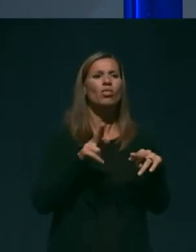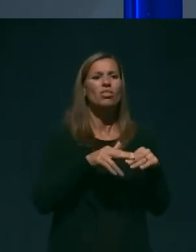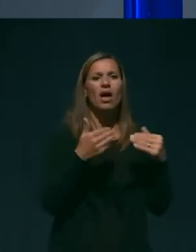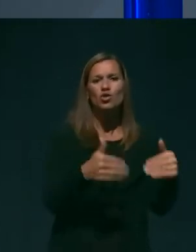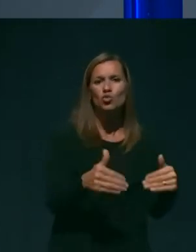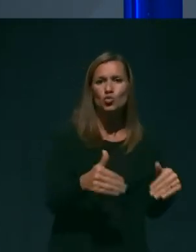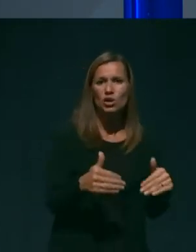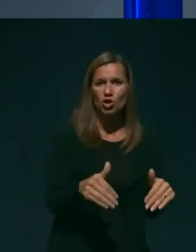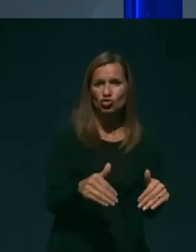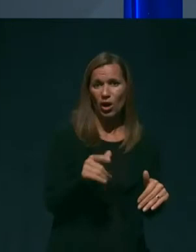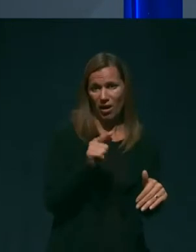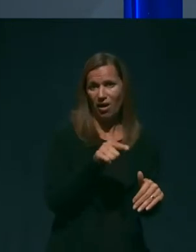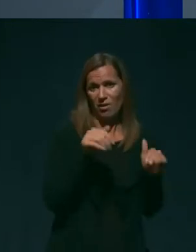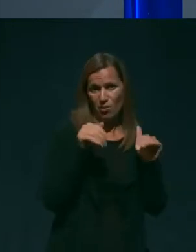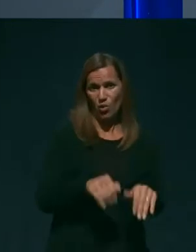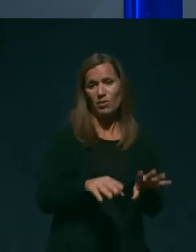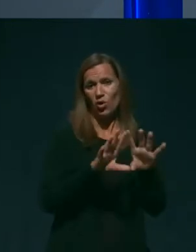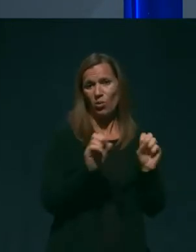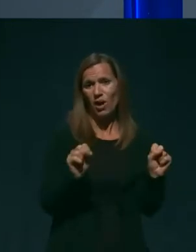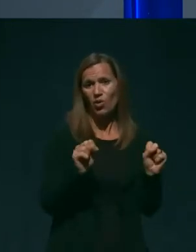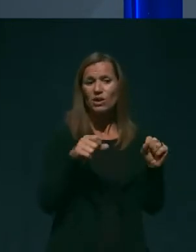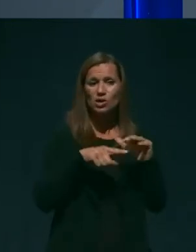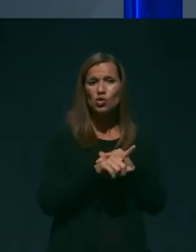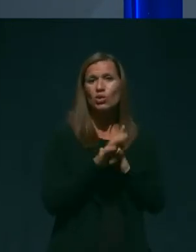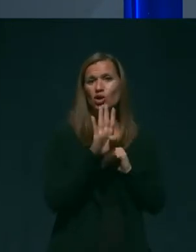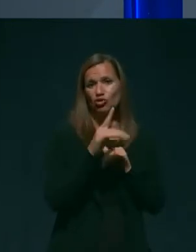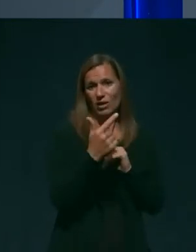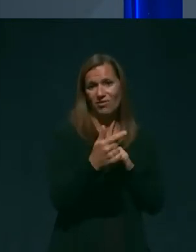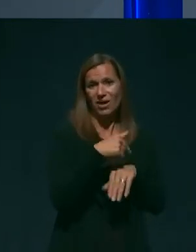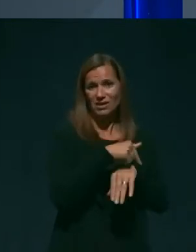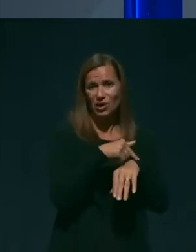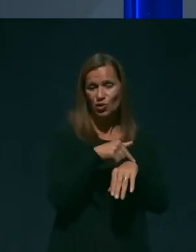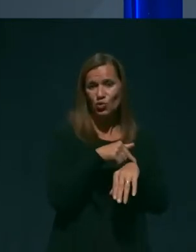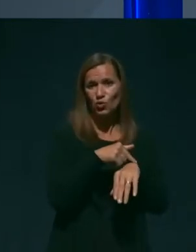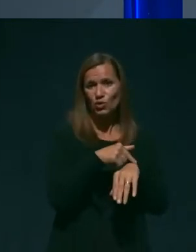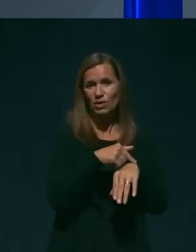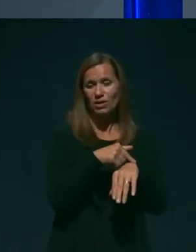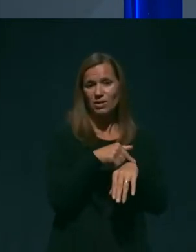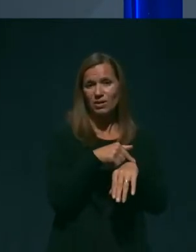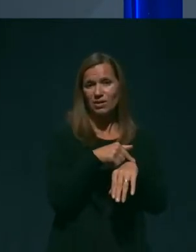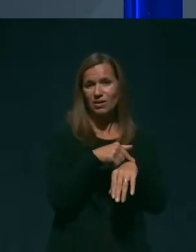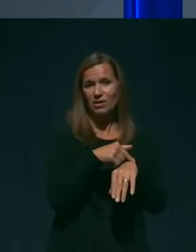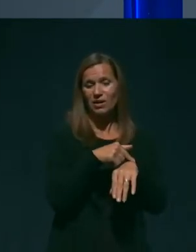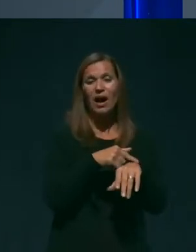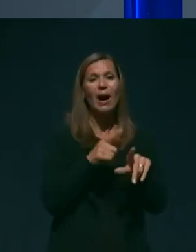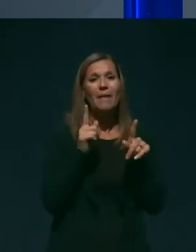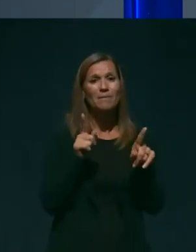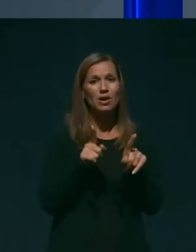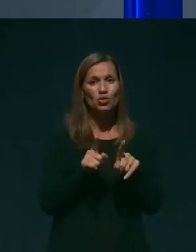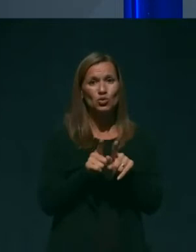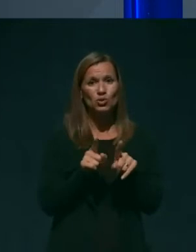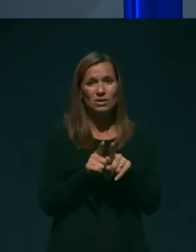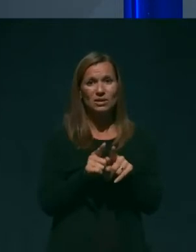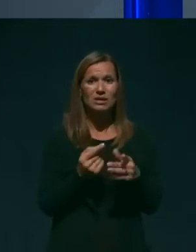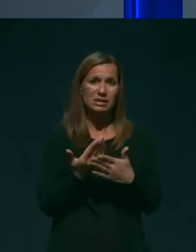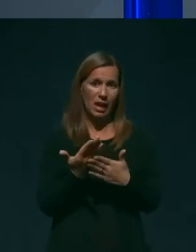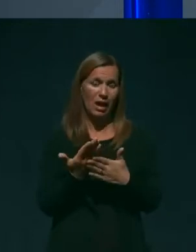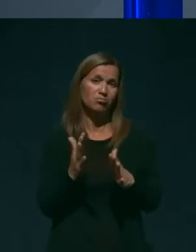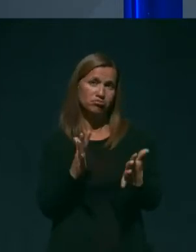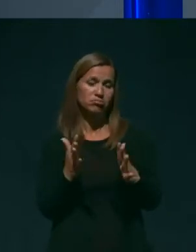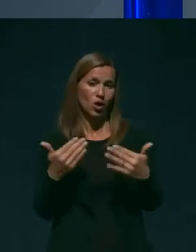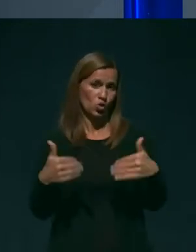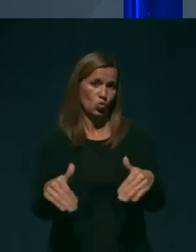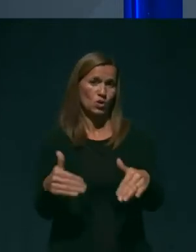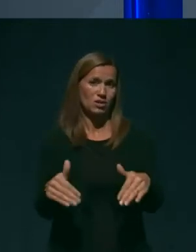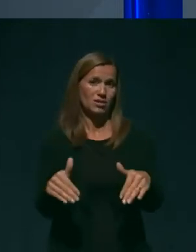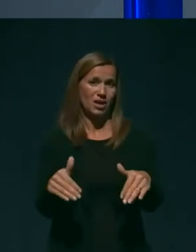ki more biti opravljeno znotraj 24 ur ali seveda takoj, ampak tudi za relativno nujne, se pravi,